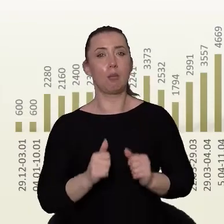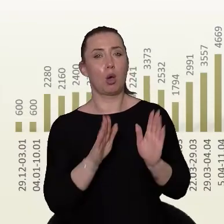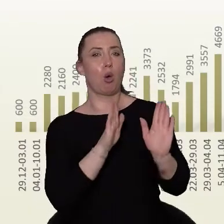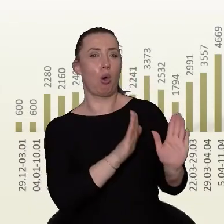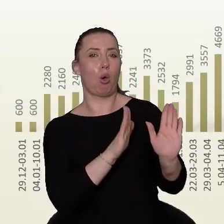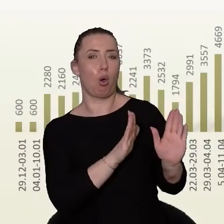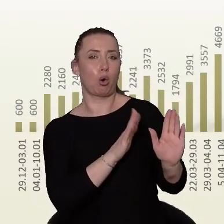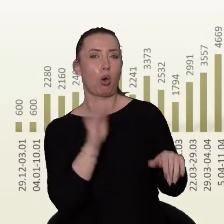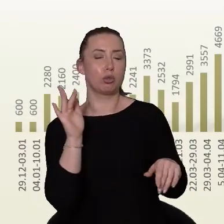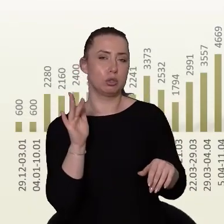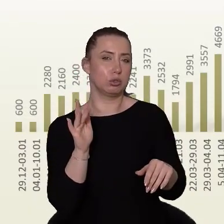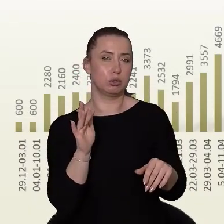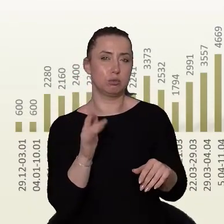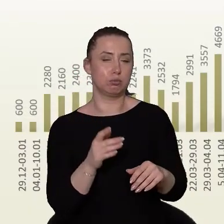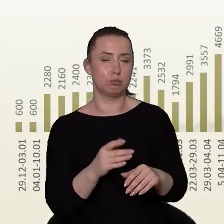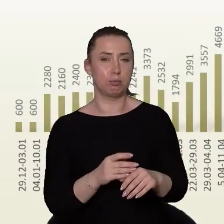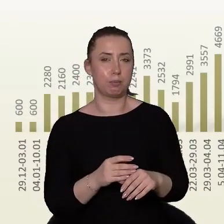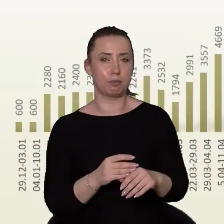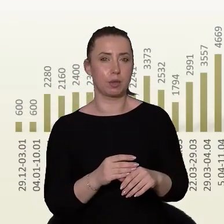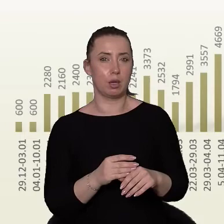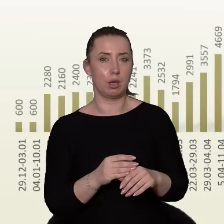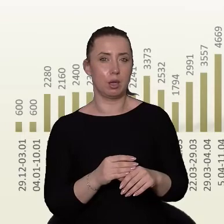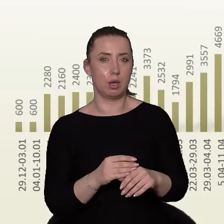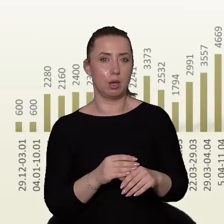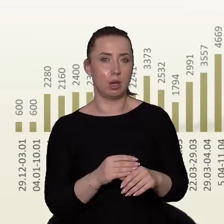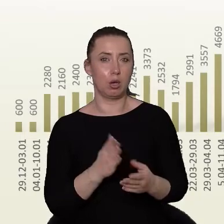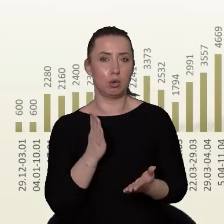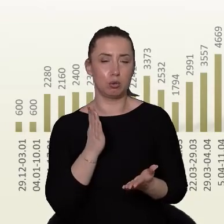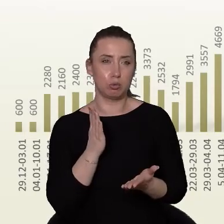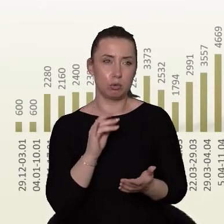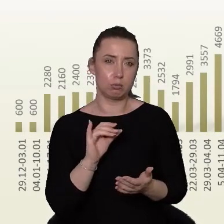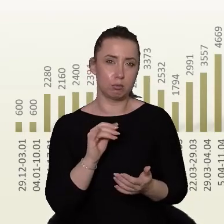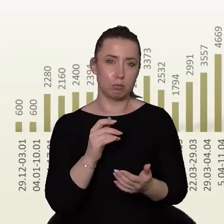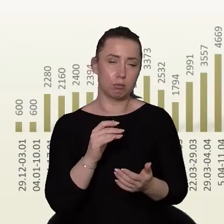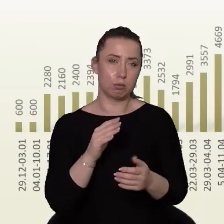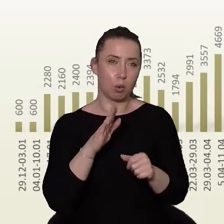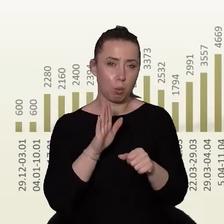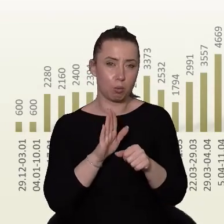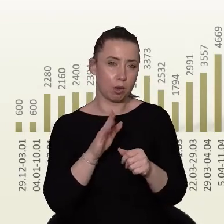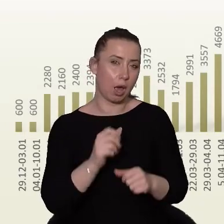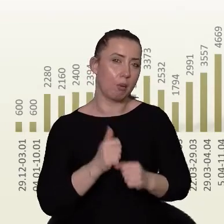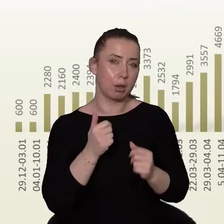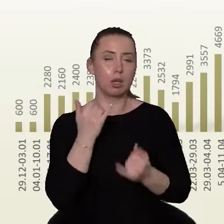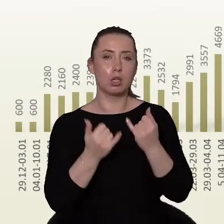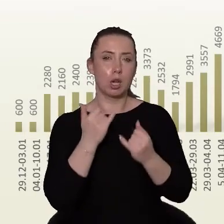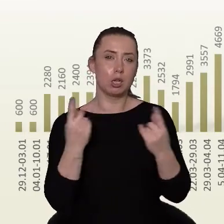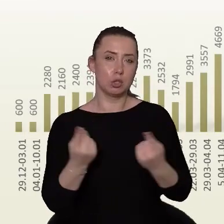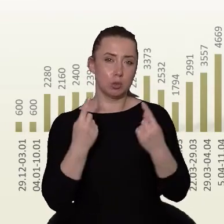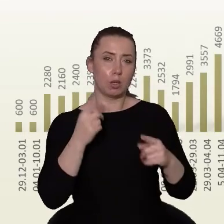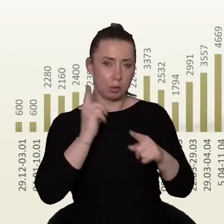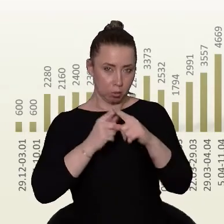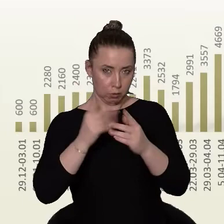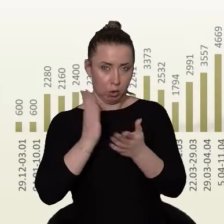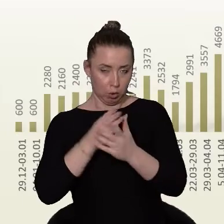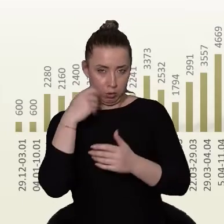przed skutkami, może nie samym zakażeniem, ale skutkami, szczególnie tymi najbardziej drastycznymi